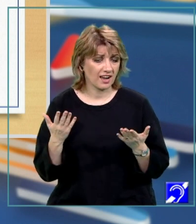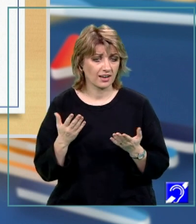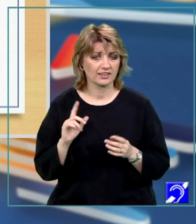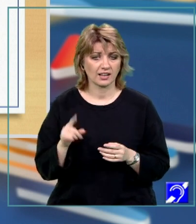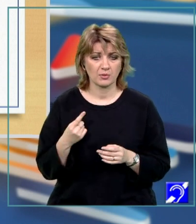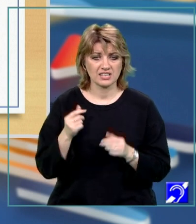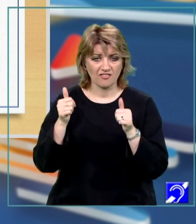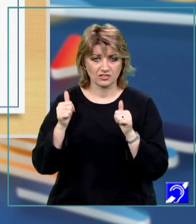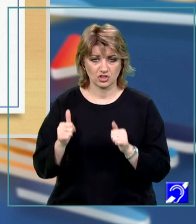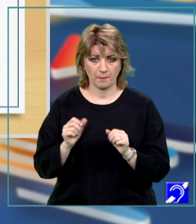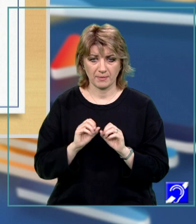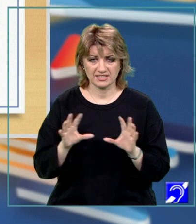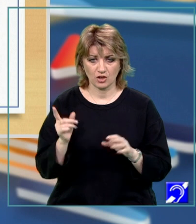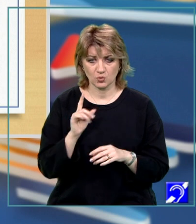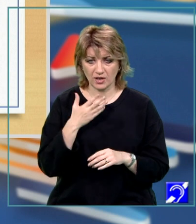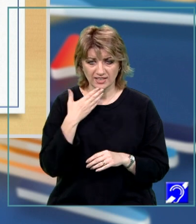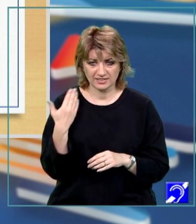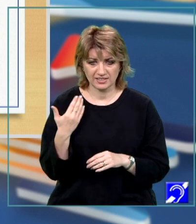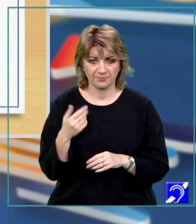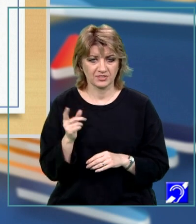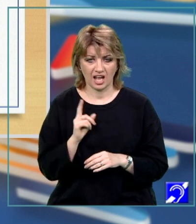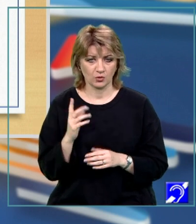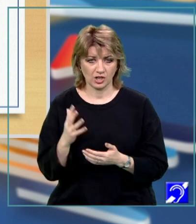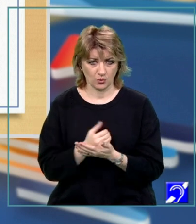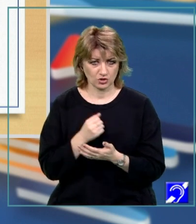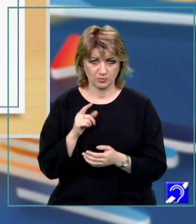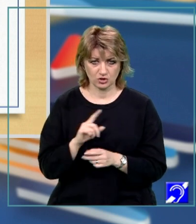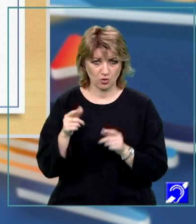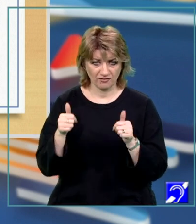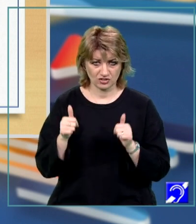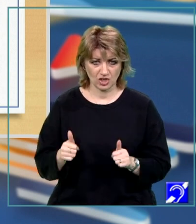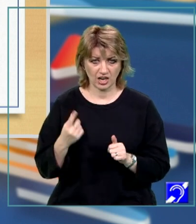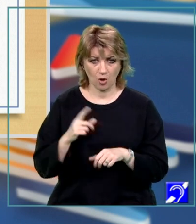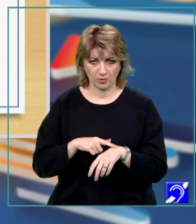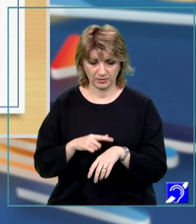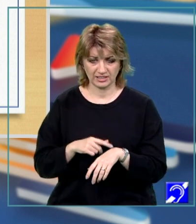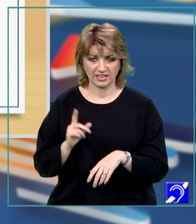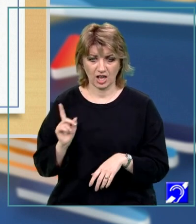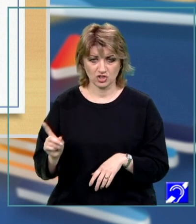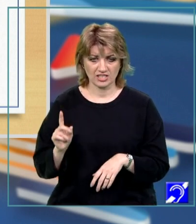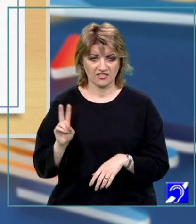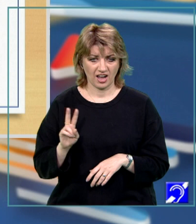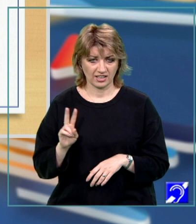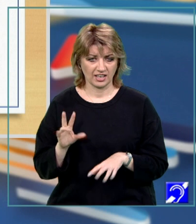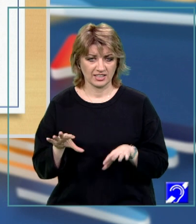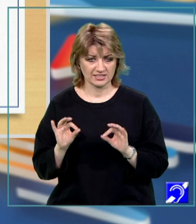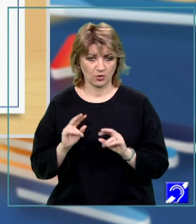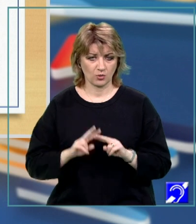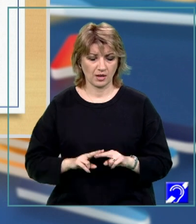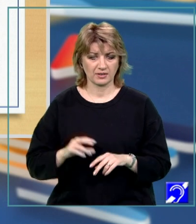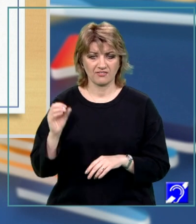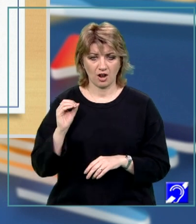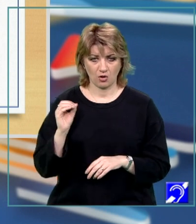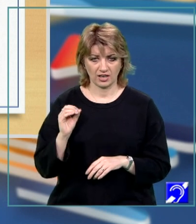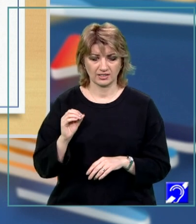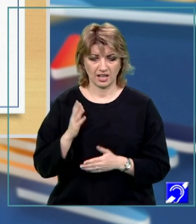trebuie să afișăm mesajul nu există. Vem vedea că dacă nu reușim să facem nicio afișare, la un moment dat, această variabilă găsit rămâne cu valoarea 0